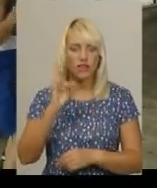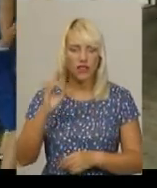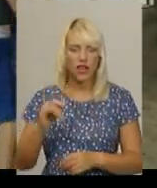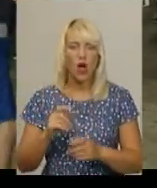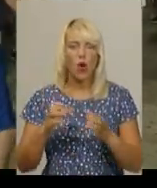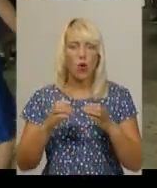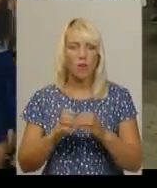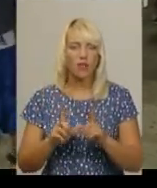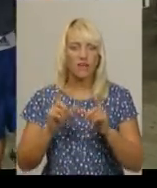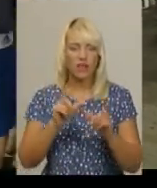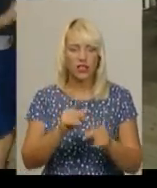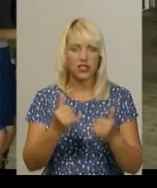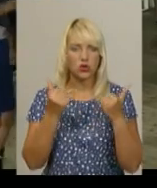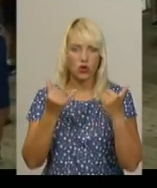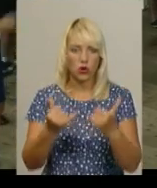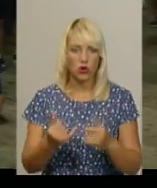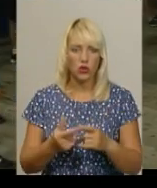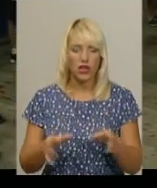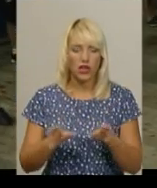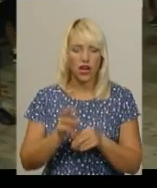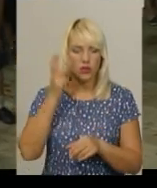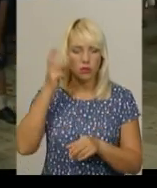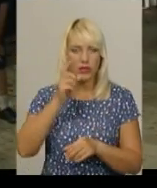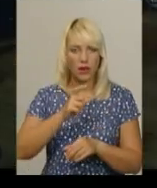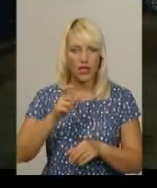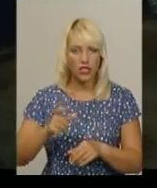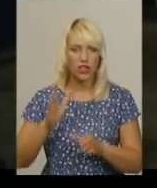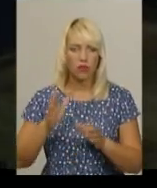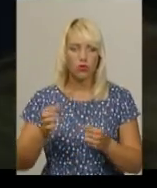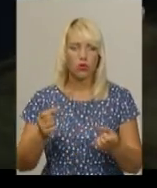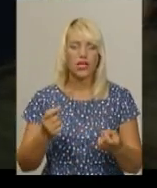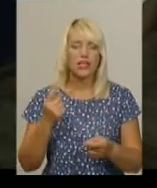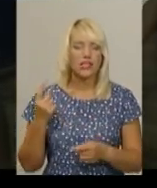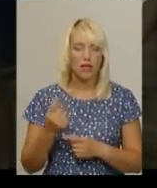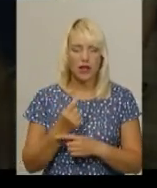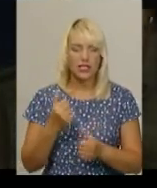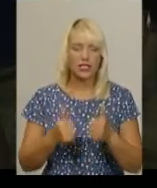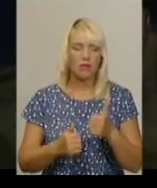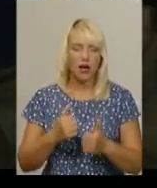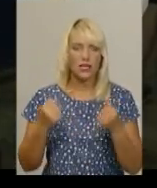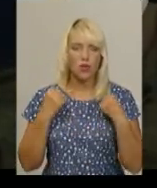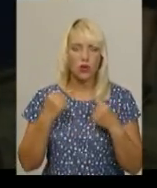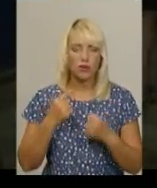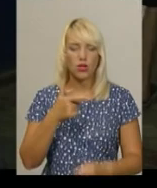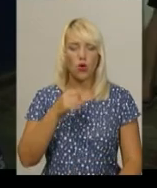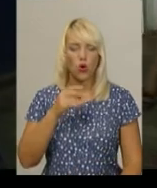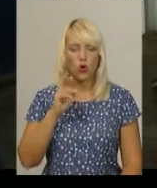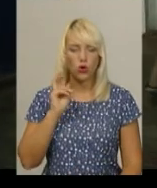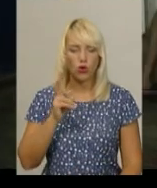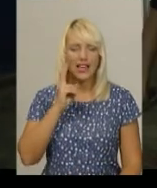Разом з хмельничанами в складі юніорської збірної області за перші змагатимуться спортсмени. Згородка, Кам'янця-Подільського, Славути,